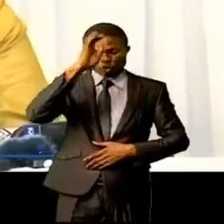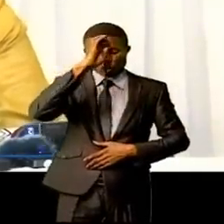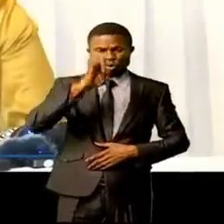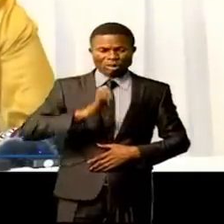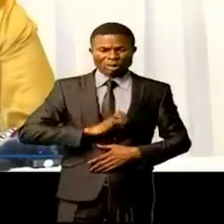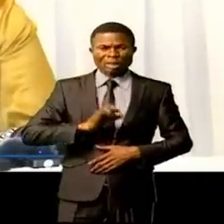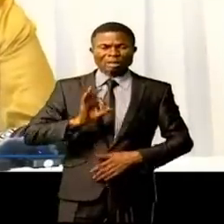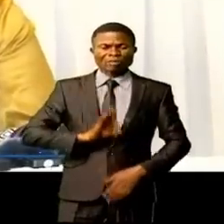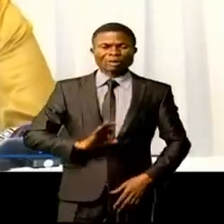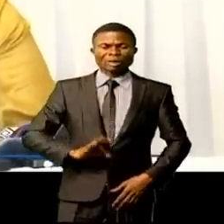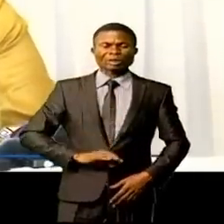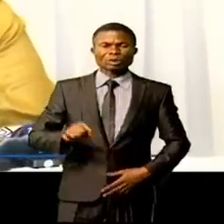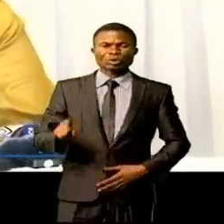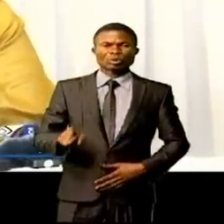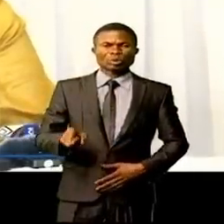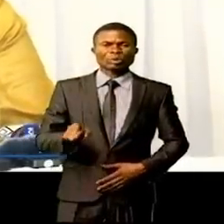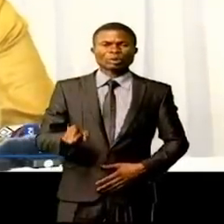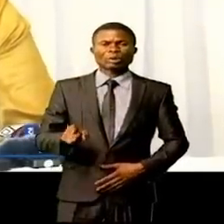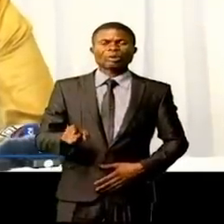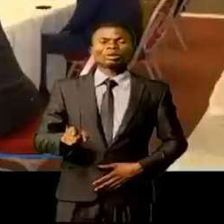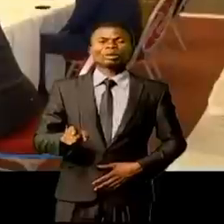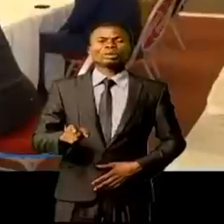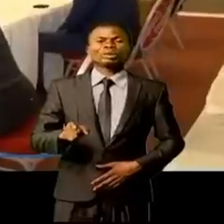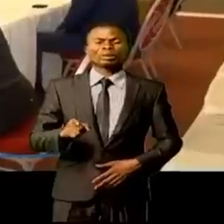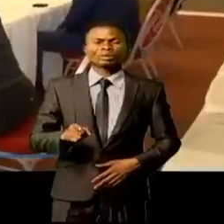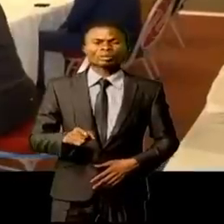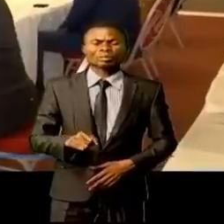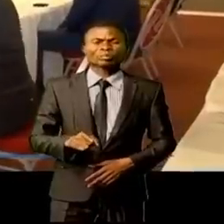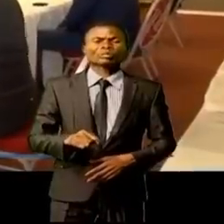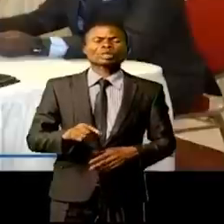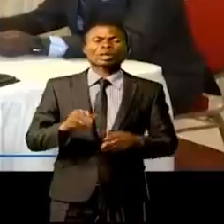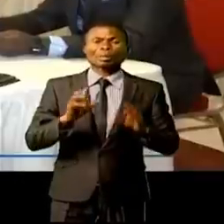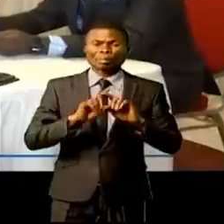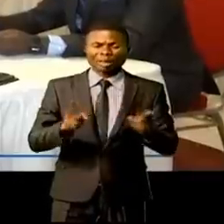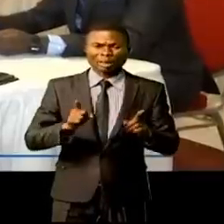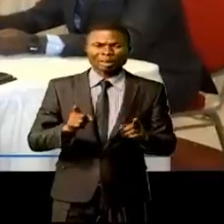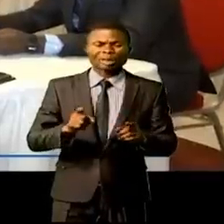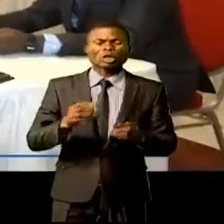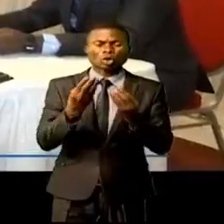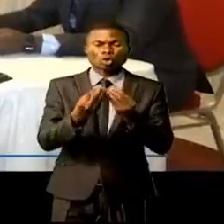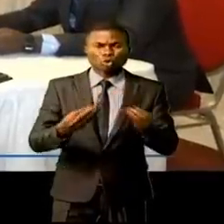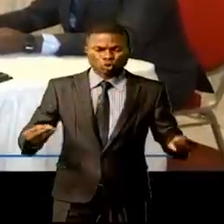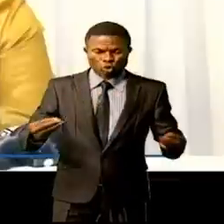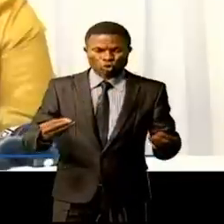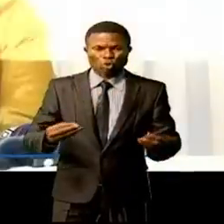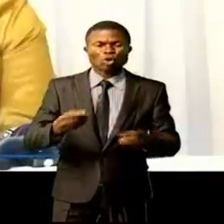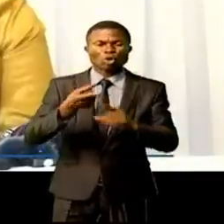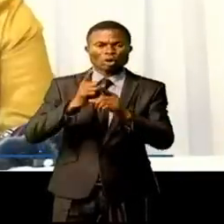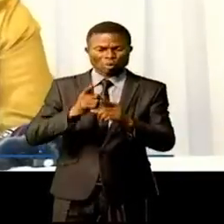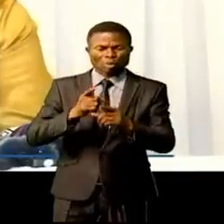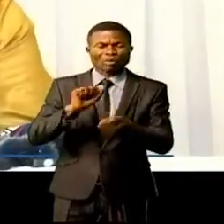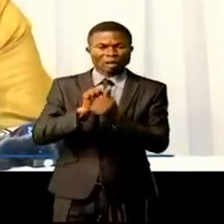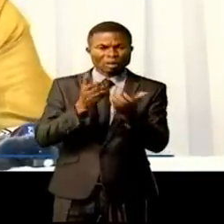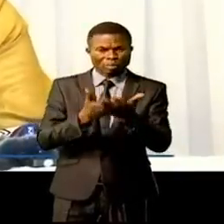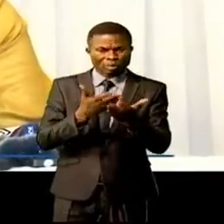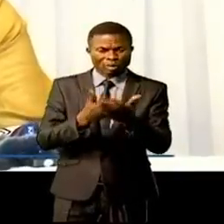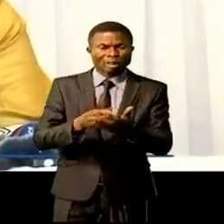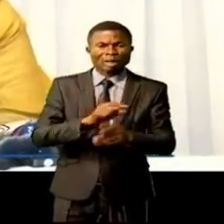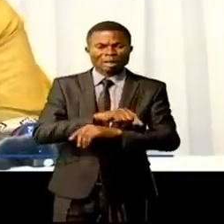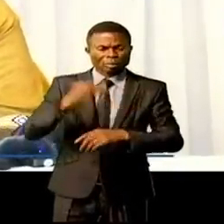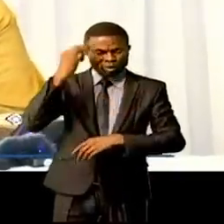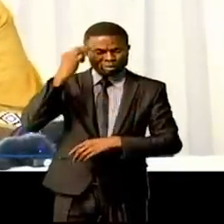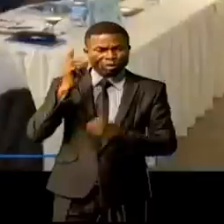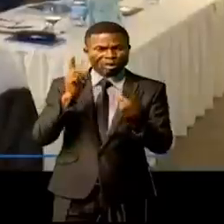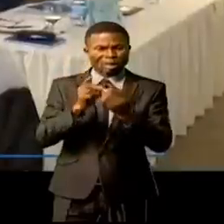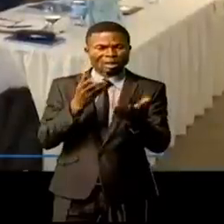République, Félix-Antoine Tisségué du Tchino, il n'a pas manqué de relever les solutions apportées aux défis auxquels son ministère fait face.